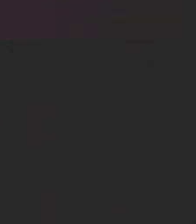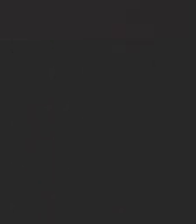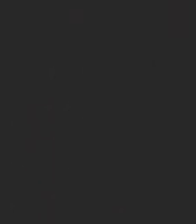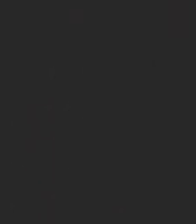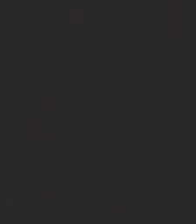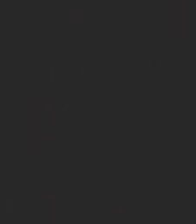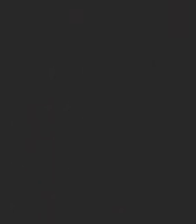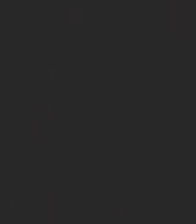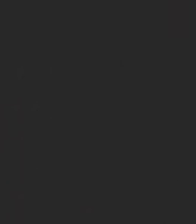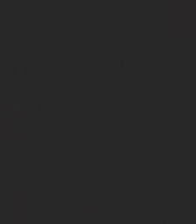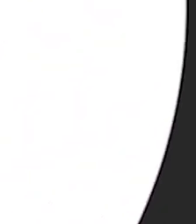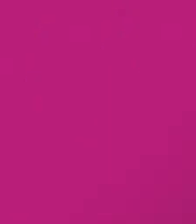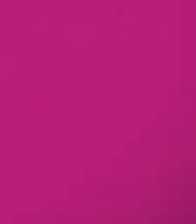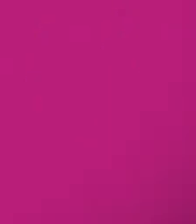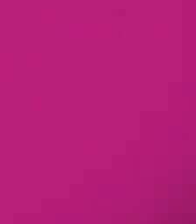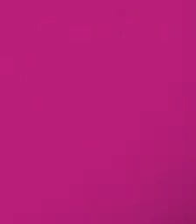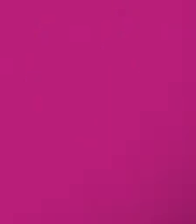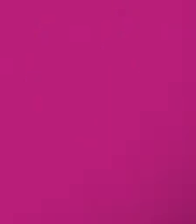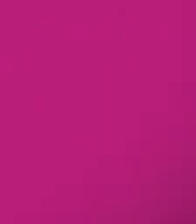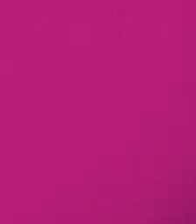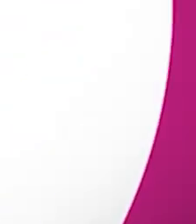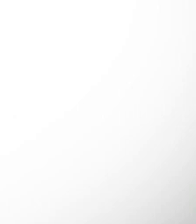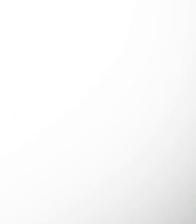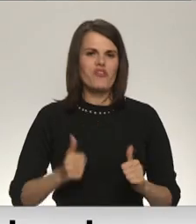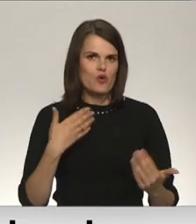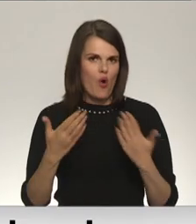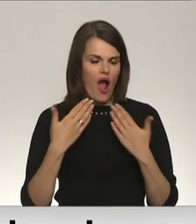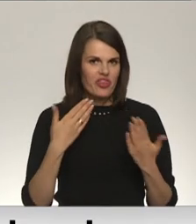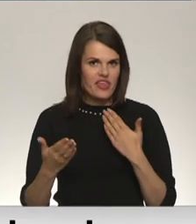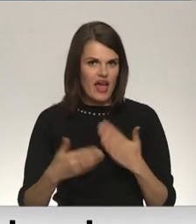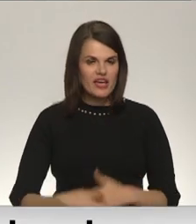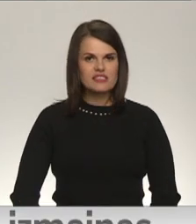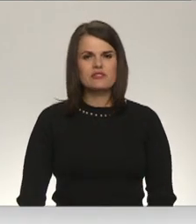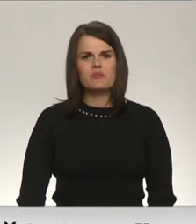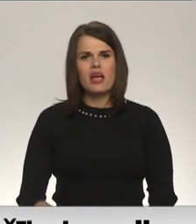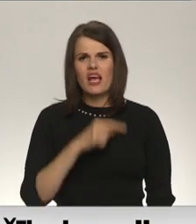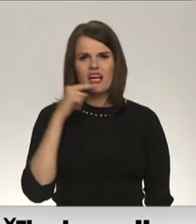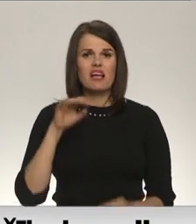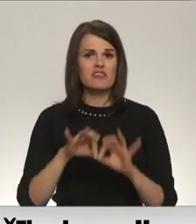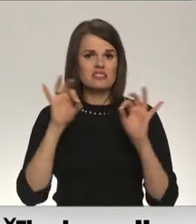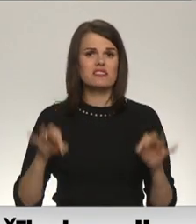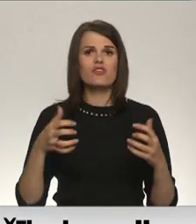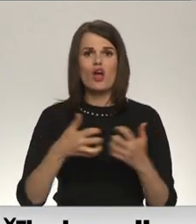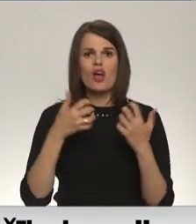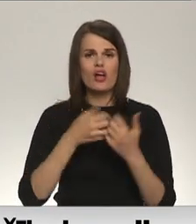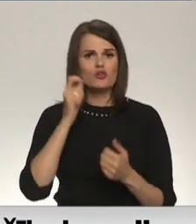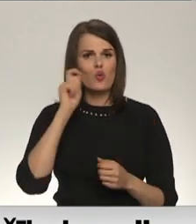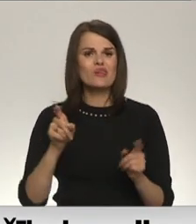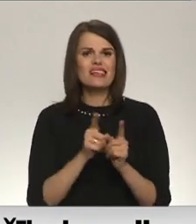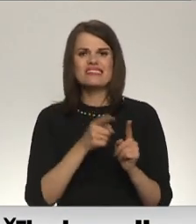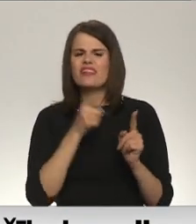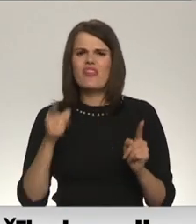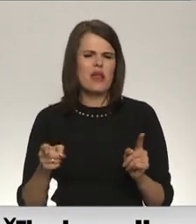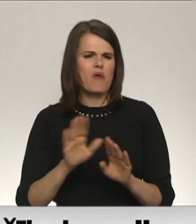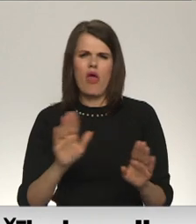Re, visi ēters ir te! Krievijas izraisītājs karš Ukrainā īstermiņā nerada riskus